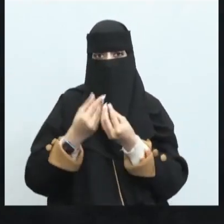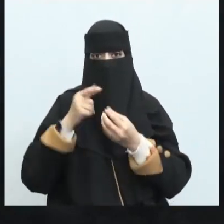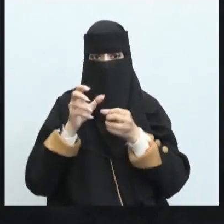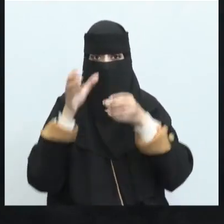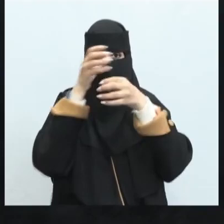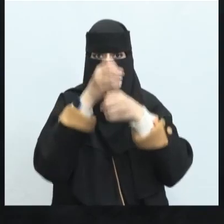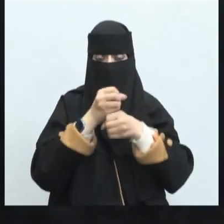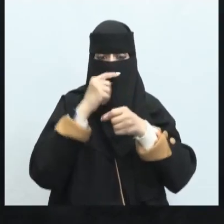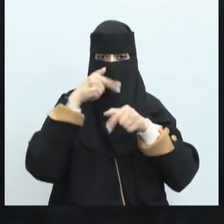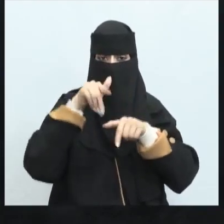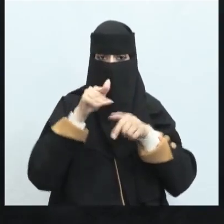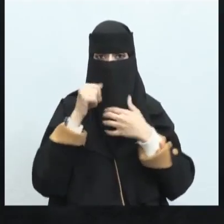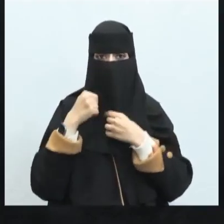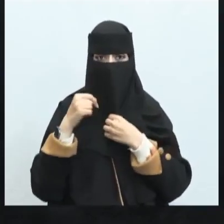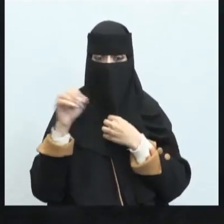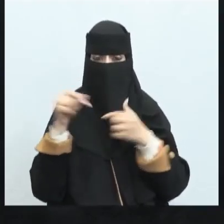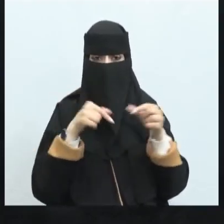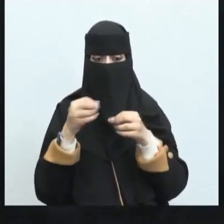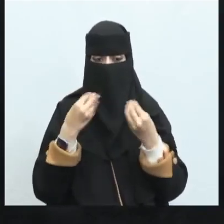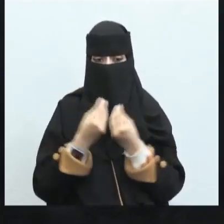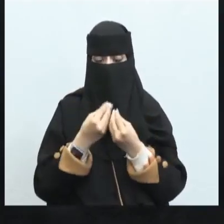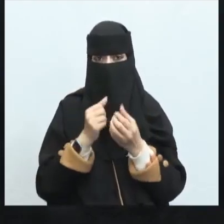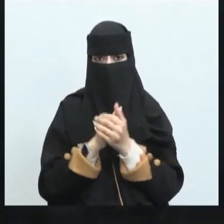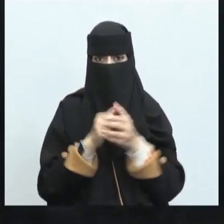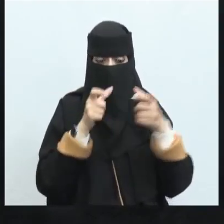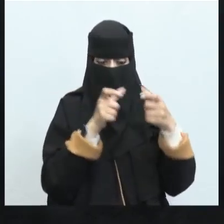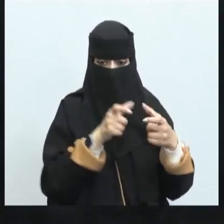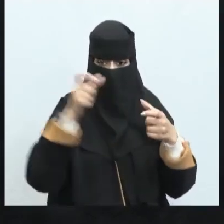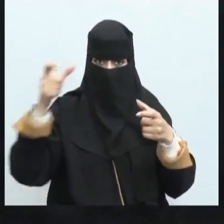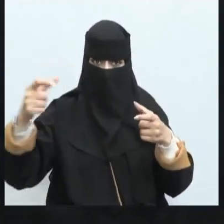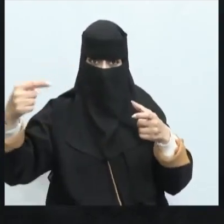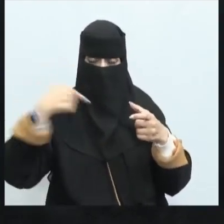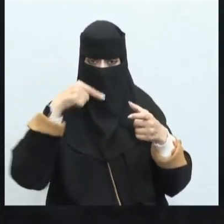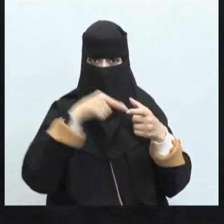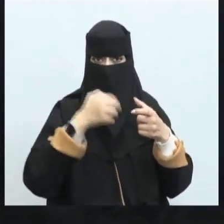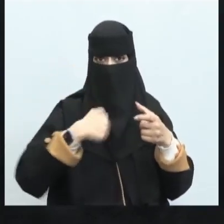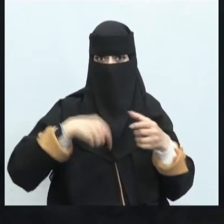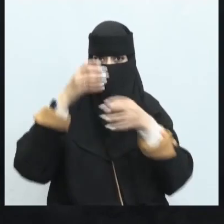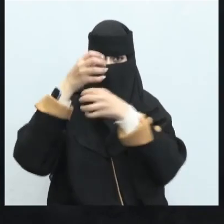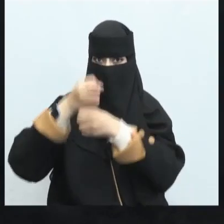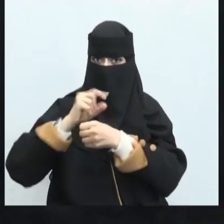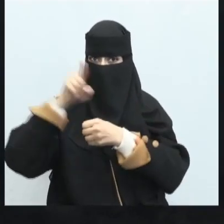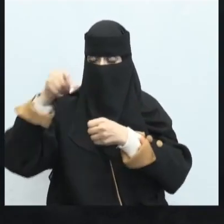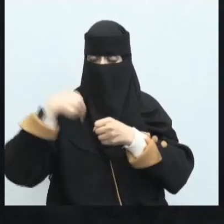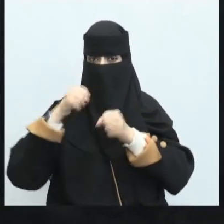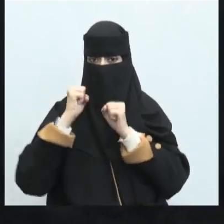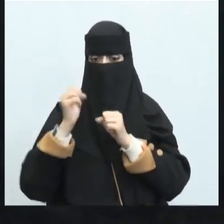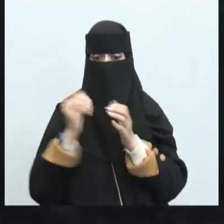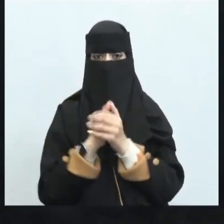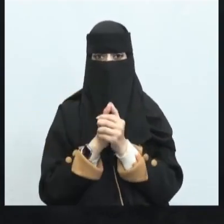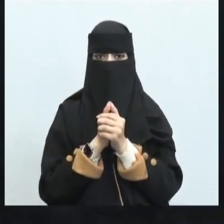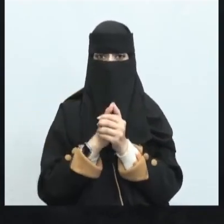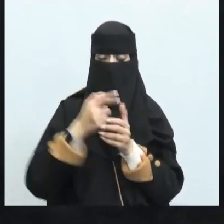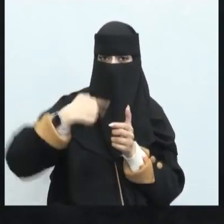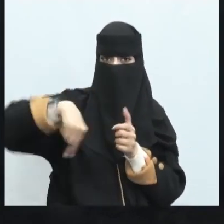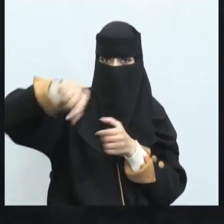تستنجد بالقبيلة القوية بالمجاورة بمعنى القبيلة التي بجوارها فأنها تحميها أيضا قبيلة إذا كانت قوية ويقولنا